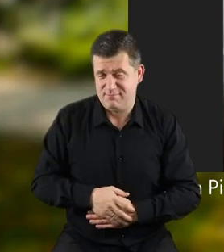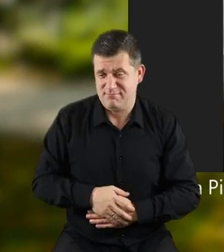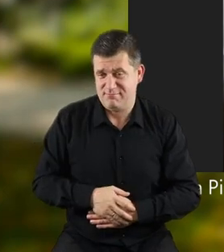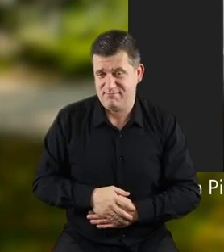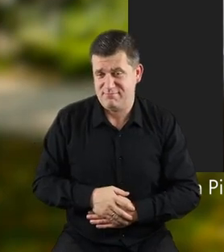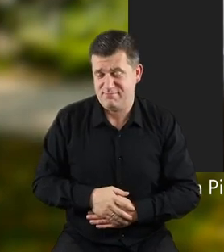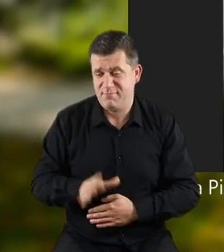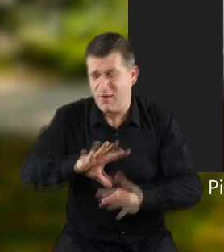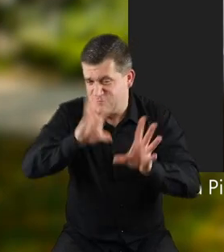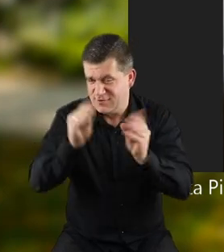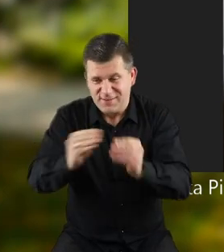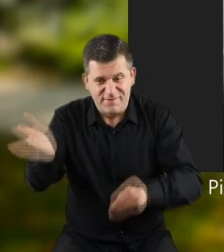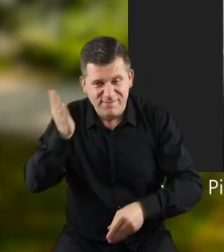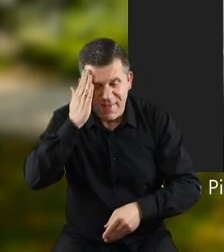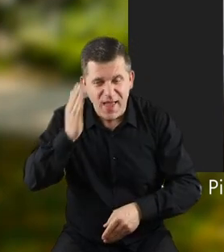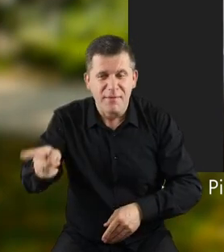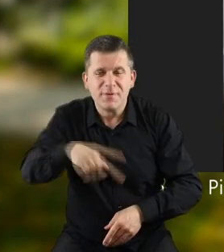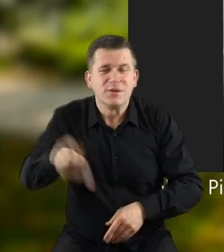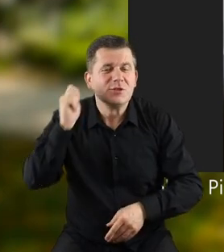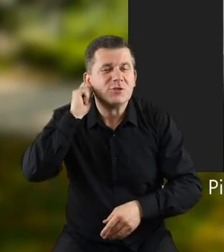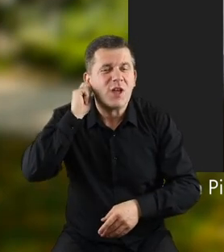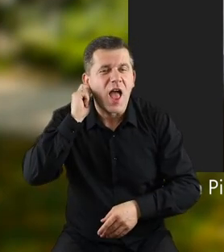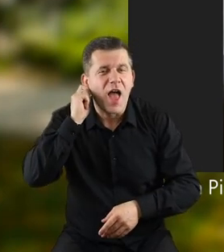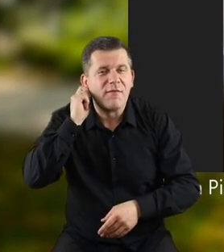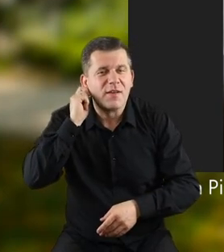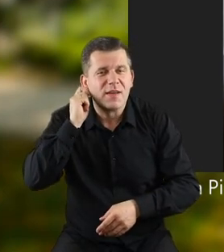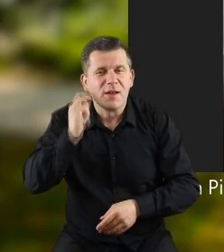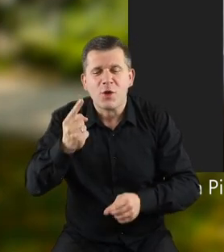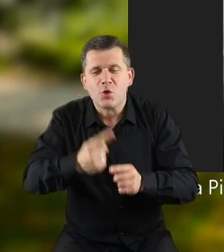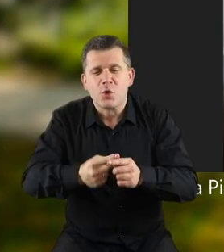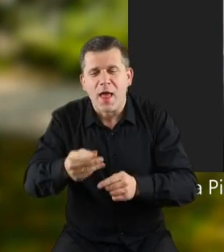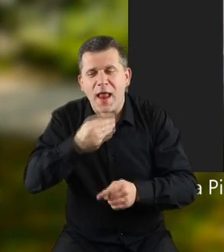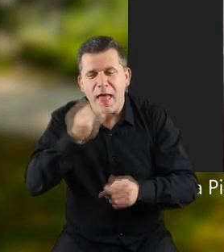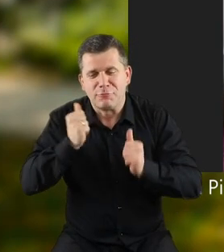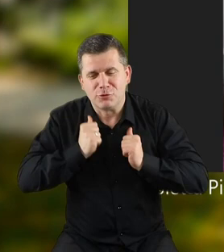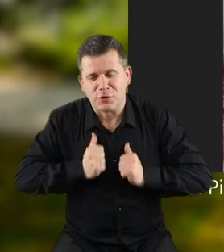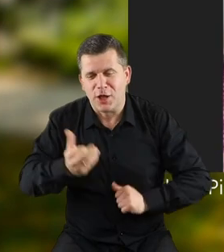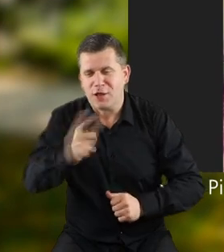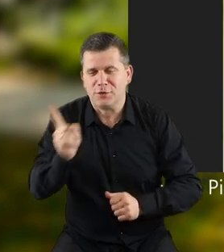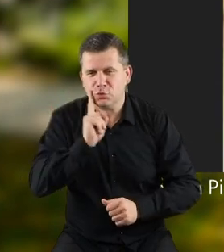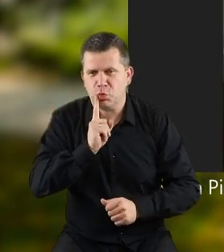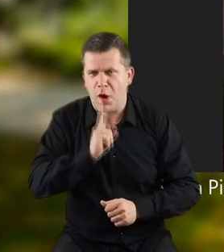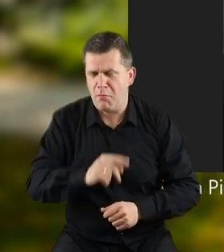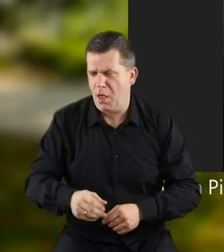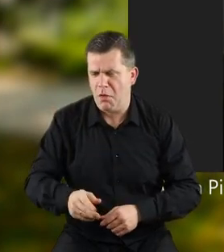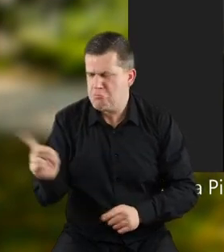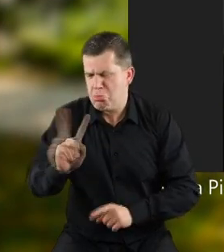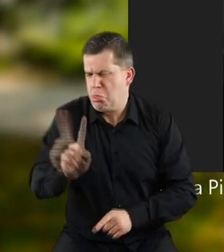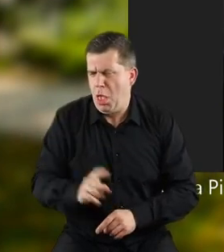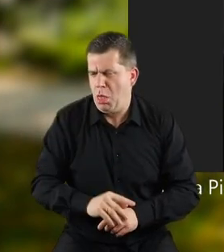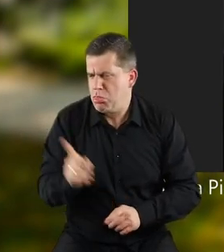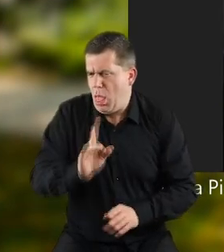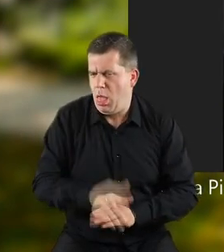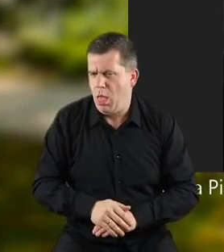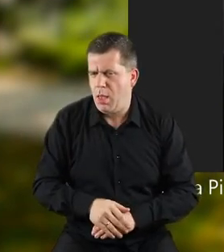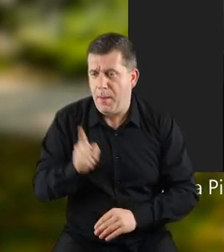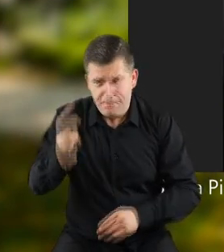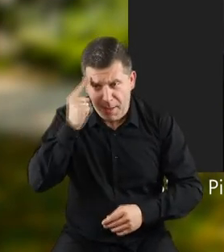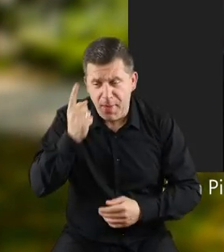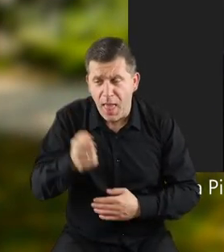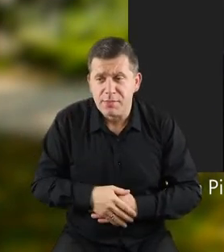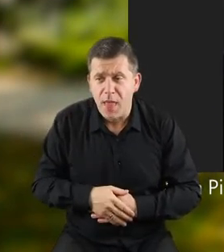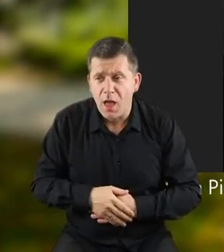Bo przecież, no bo przecież wszyscy wiemy, że dziewczynki są od chłopsów. Troszkę grzeczniejsze. Wcale nie! Wcale nie!